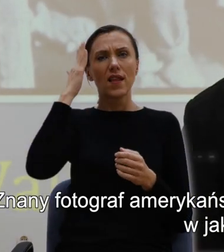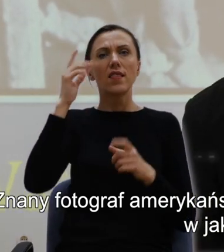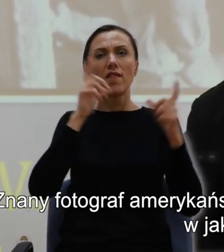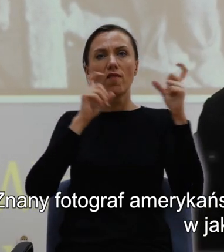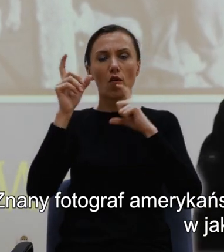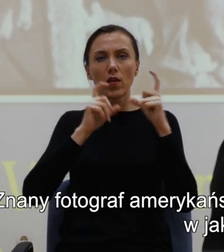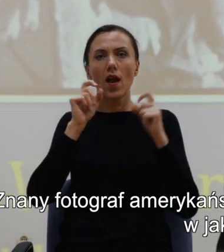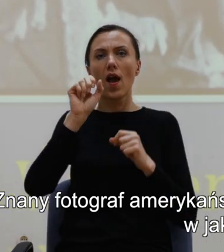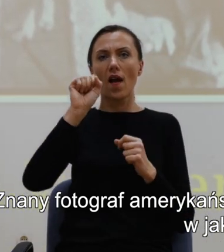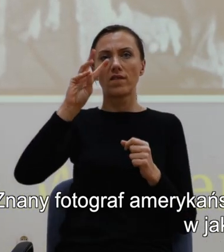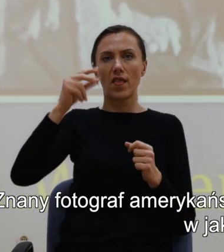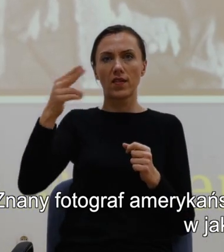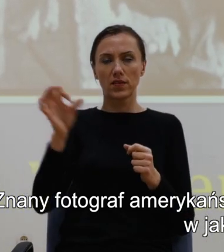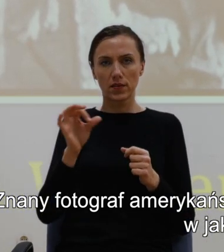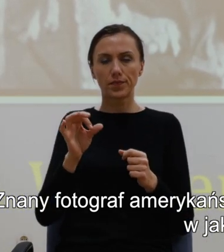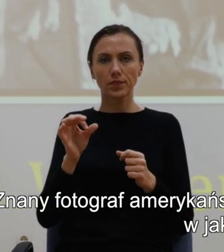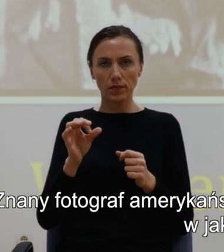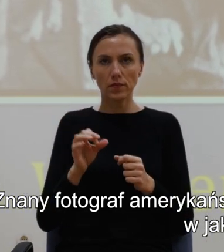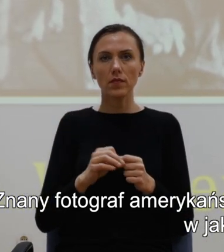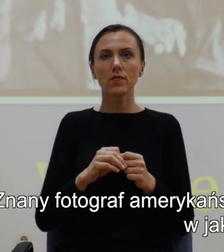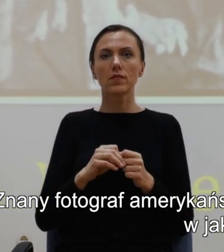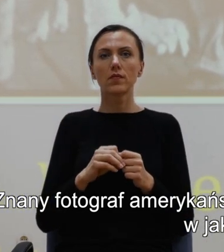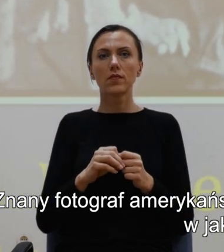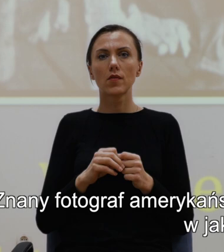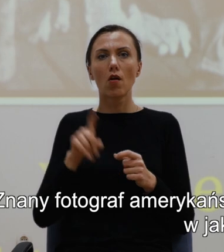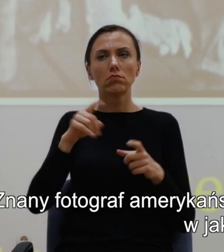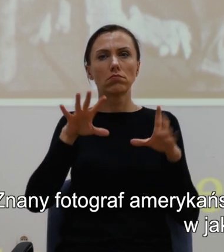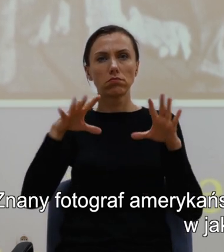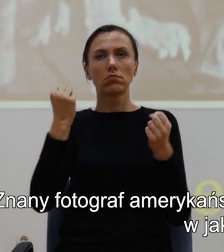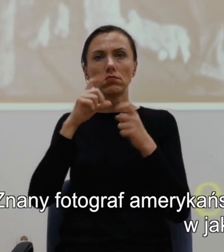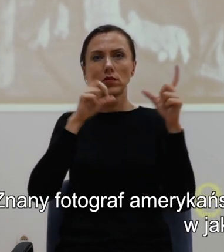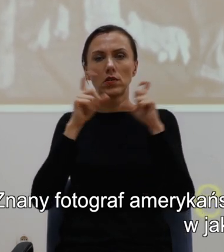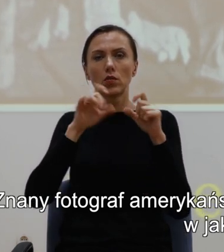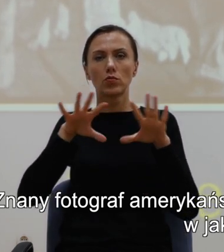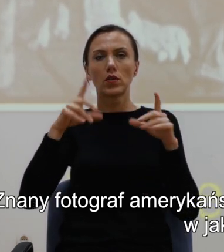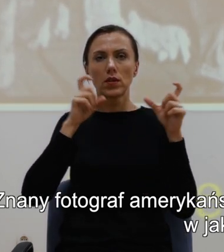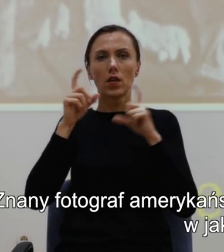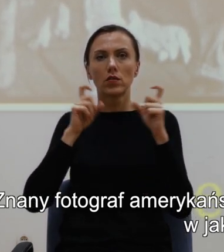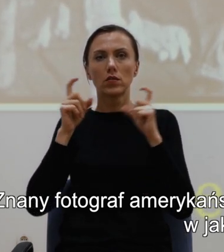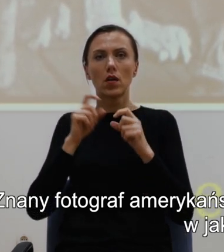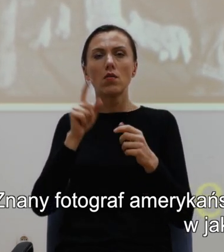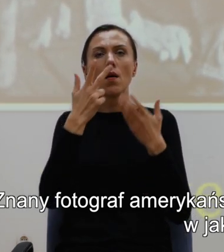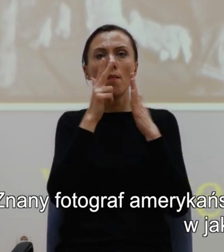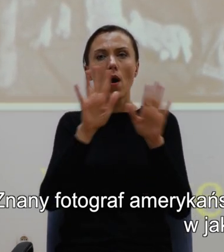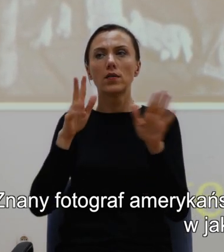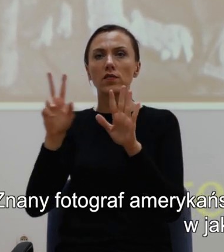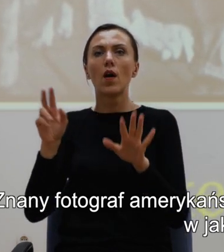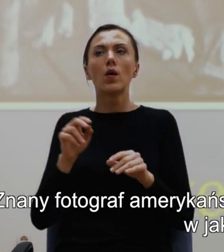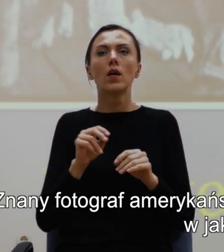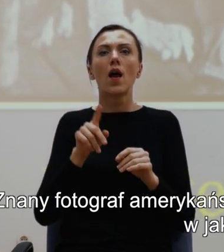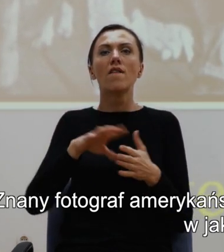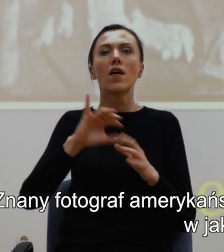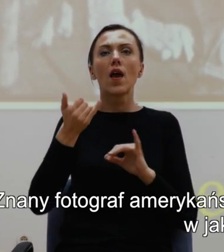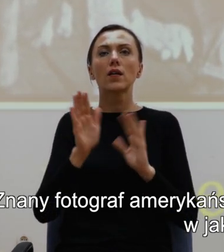Evans wykonał serię zdjęć pokazujących to, w jaki